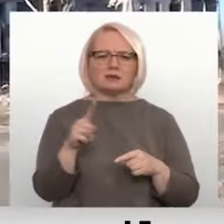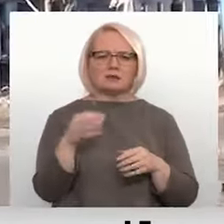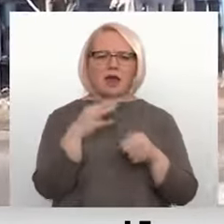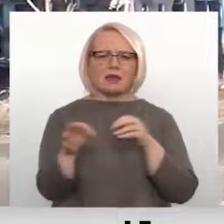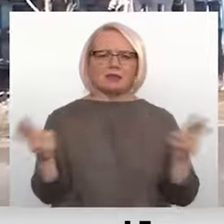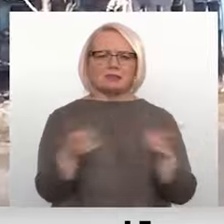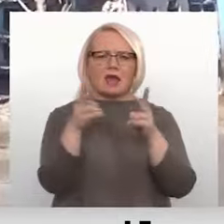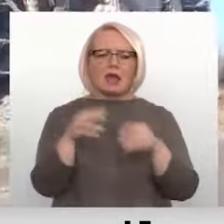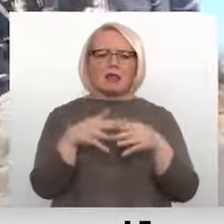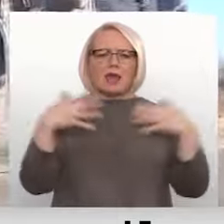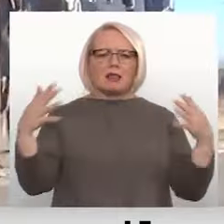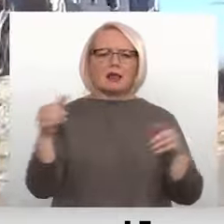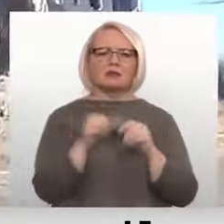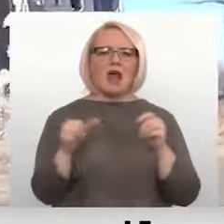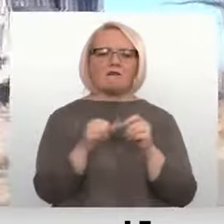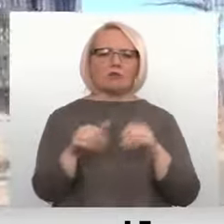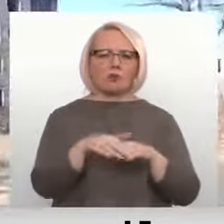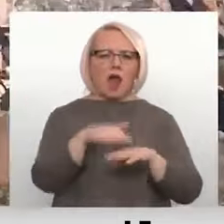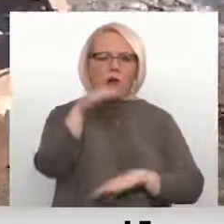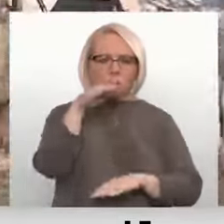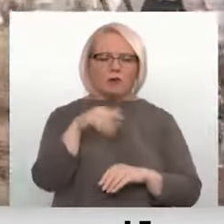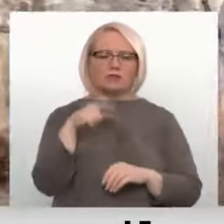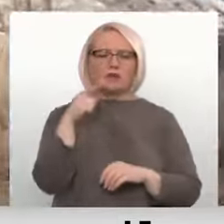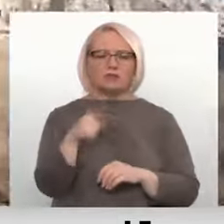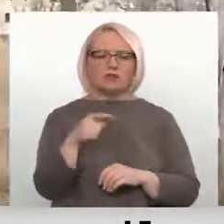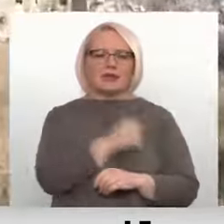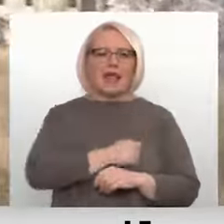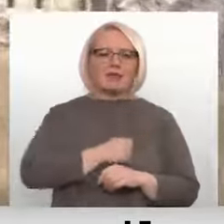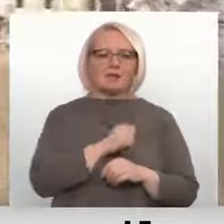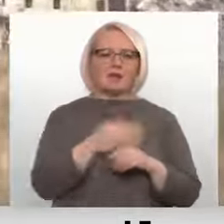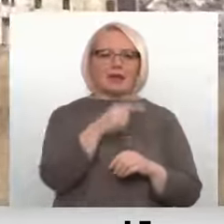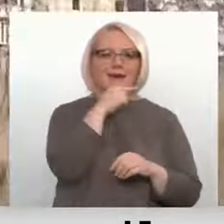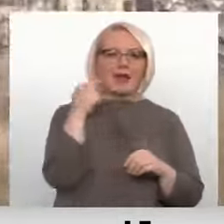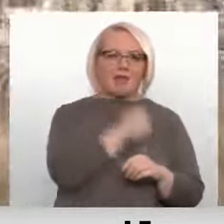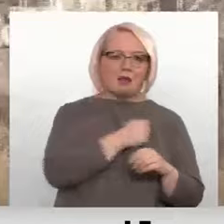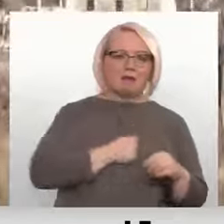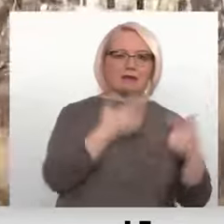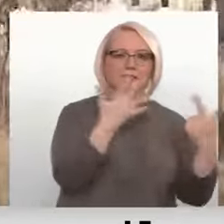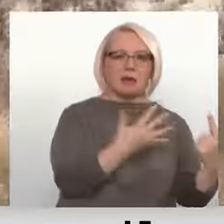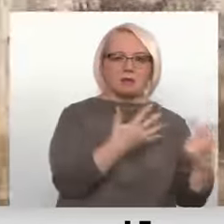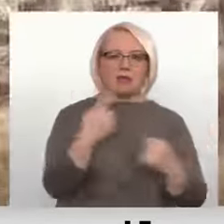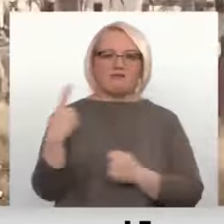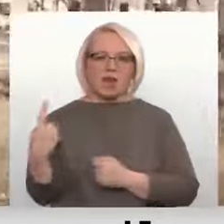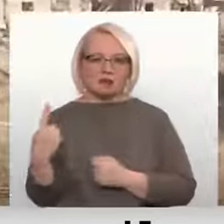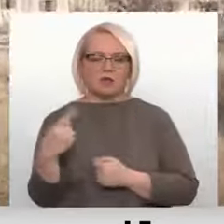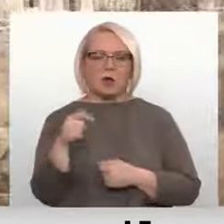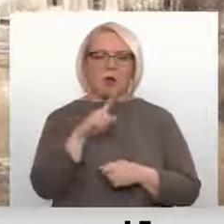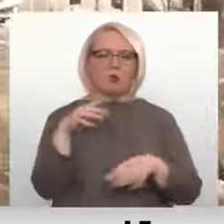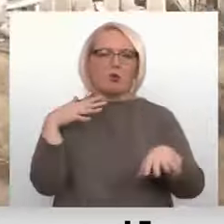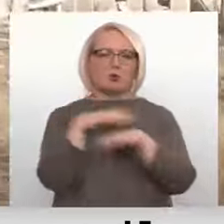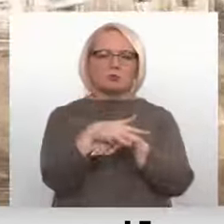krātuvas. Brigāde ziņo, ka ienaidnieka pārspēks ir septiņi pret vienu, un Avdiģivkai uzbrūk vairāk nekā